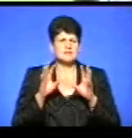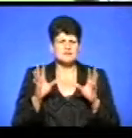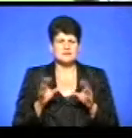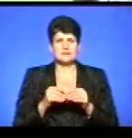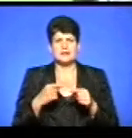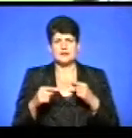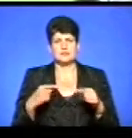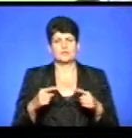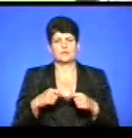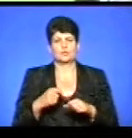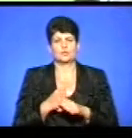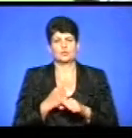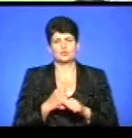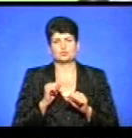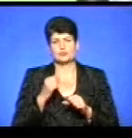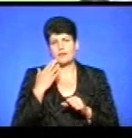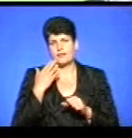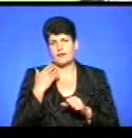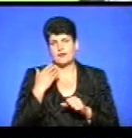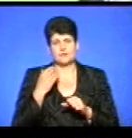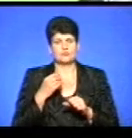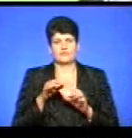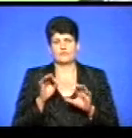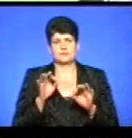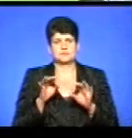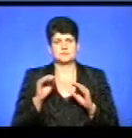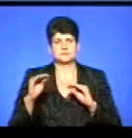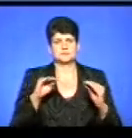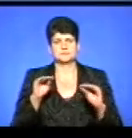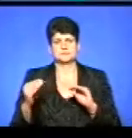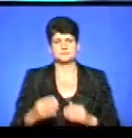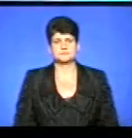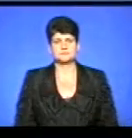виду роботи вчитель може легко підібрати різну конфігурацію.